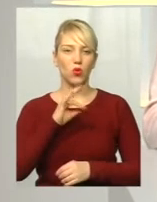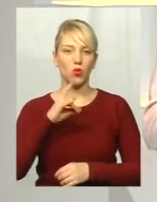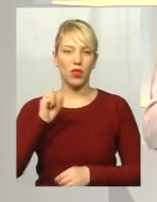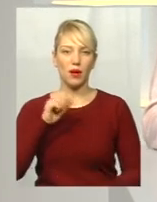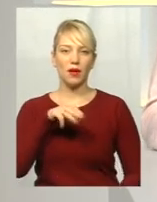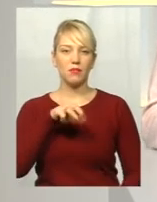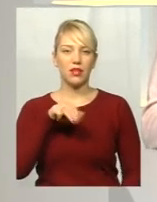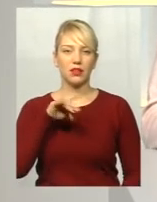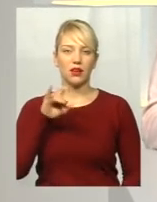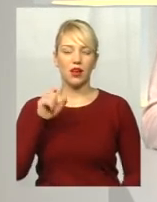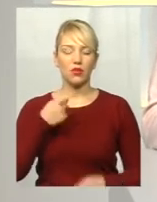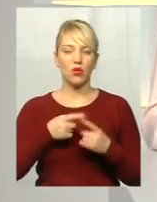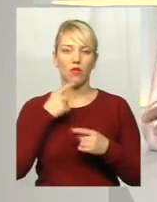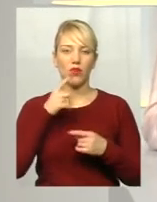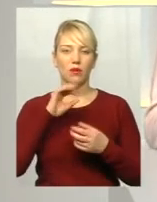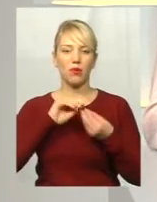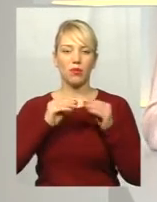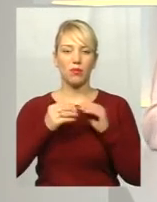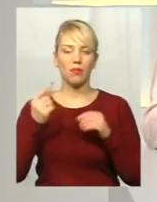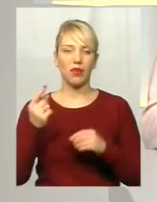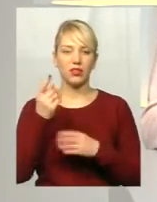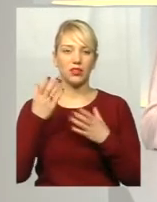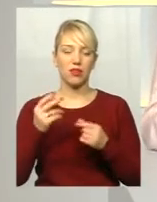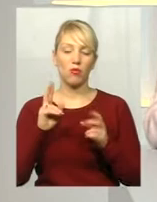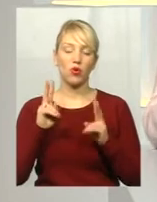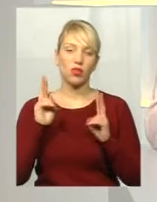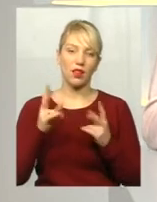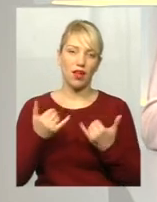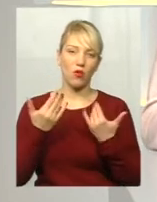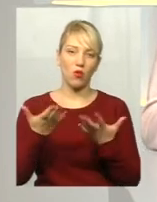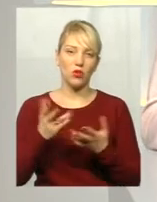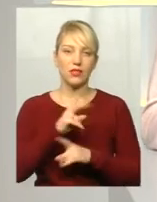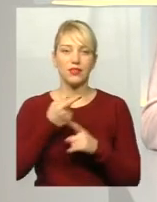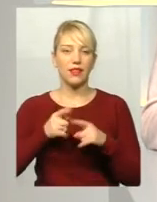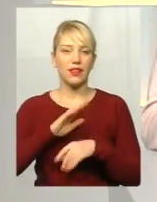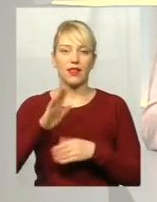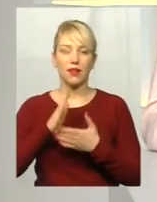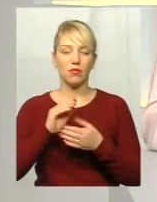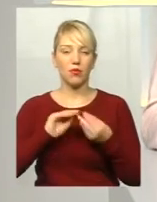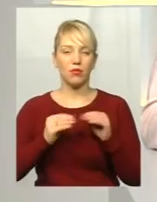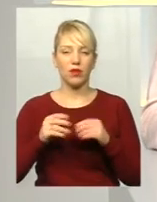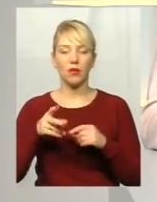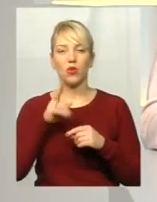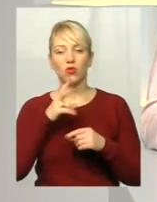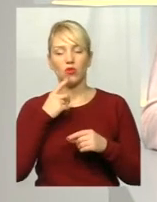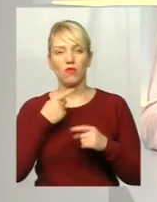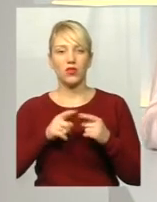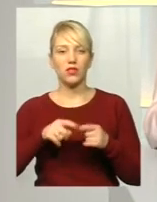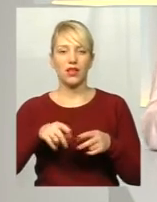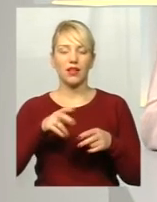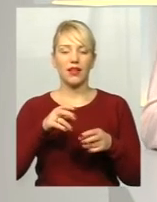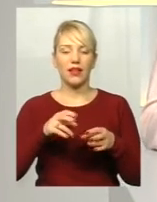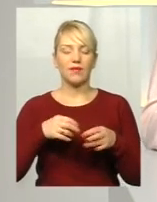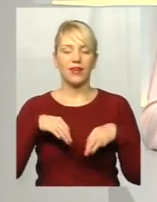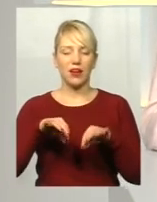ті проблеми перших днів, які, або можливо для когось це не проблема, але все, що відбувалося в місті, хтось називається транспортним коласом, хтось